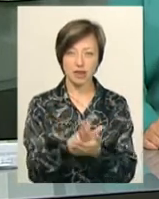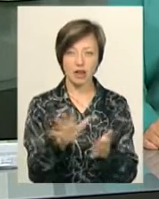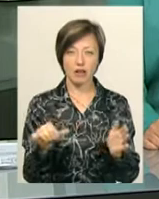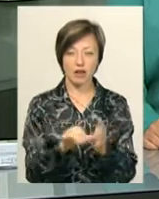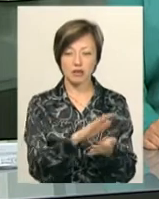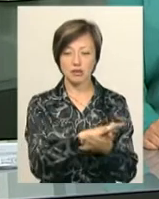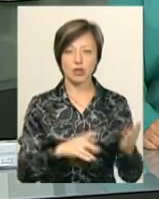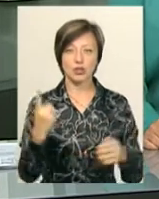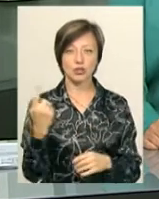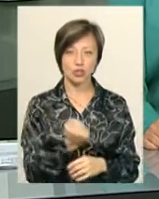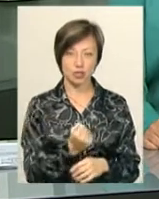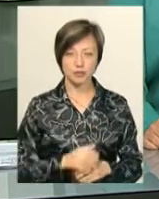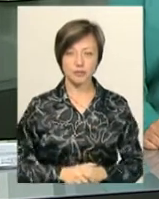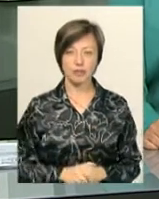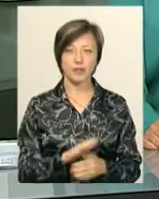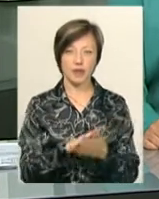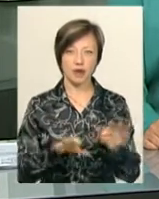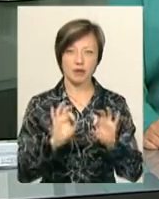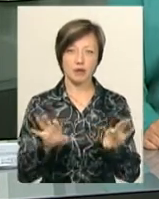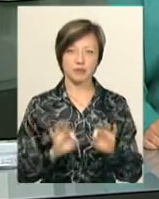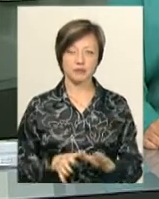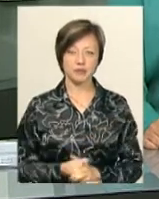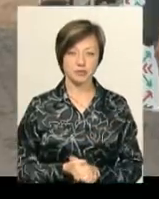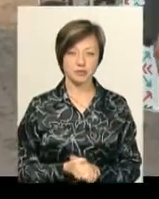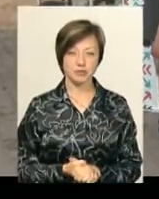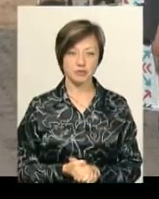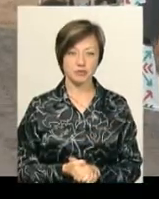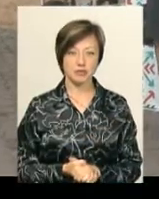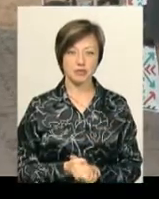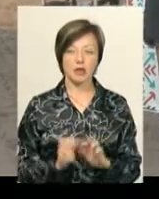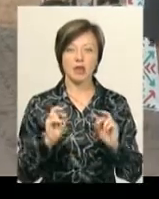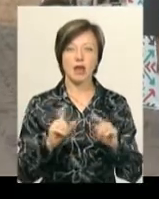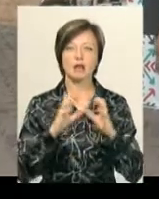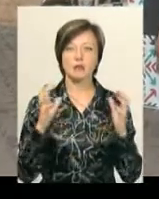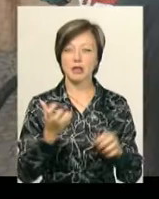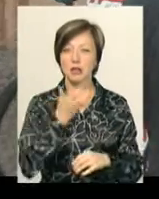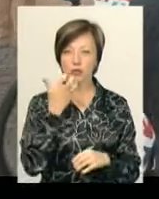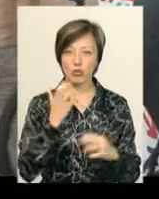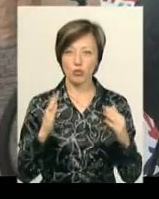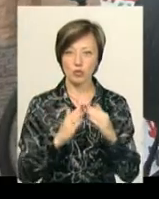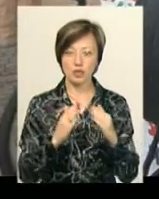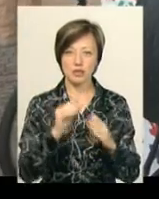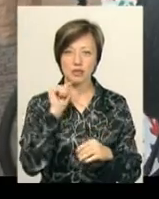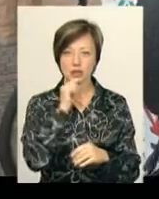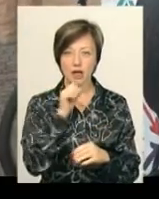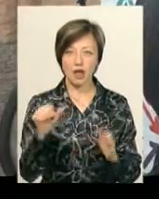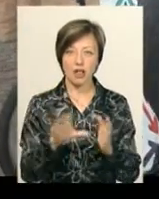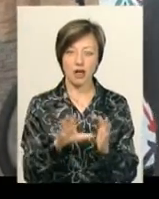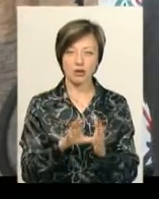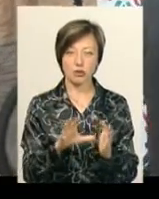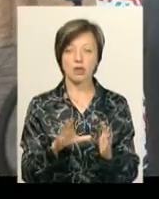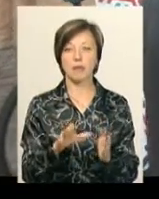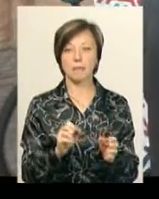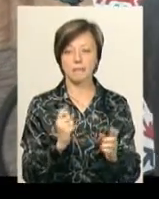центрі впродовж тижня. Світлана Поробок – далі. Як зберегти тепло в будинку та заощадити електроенергію,